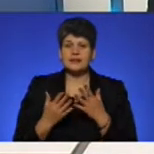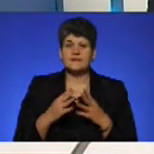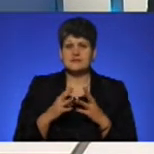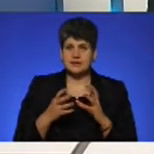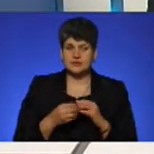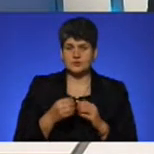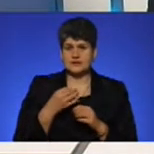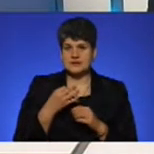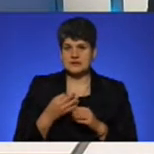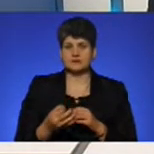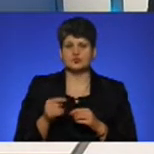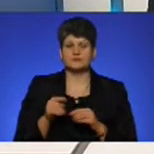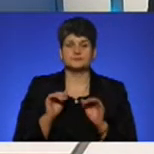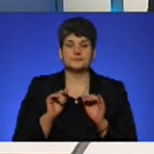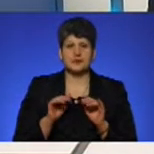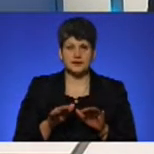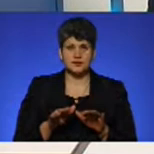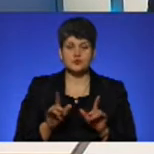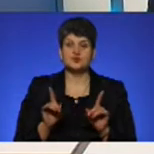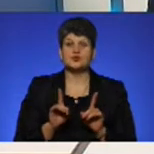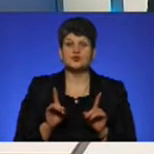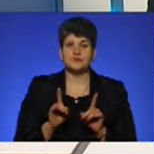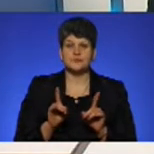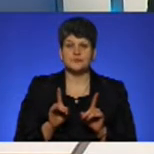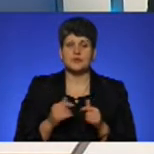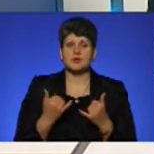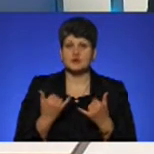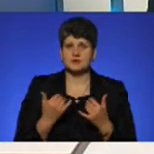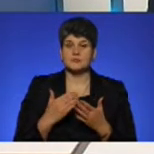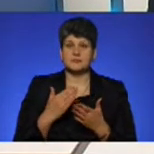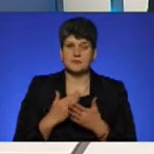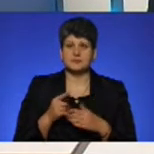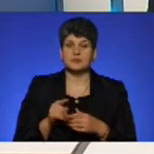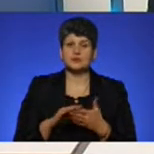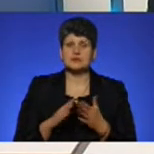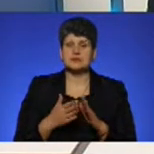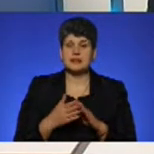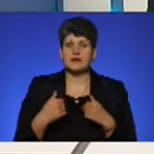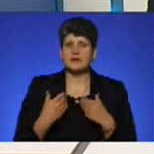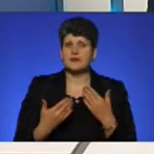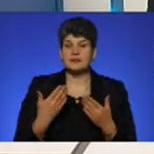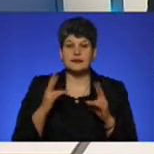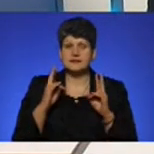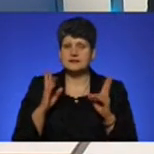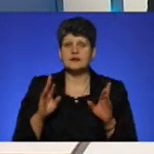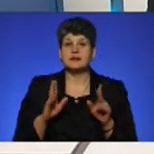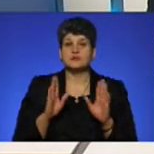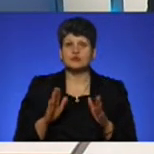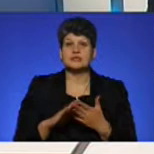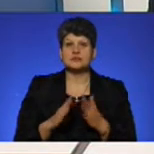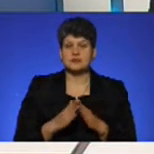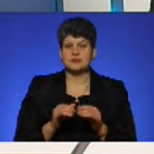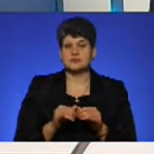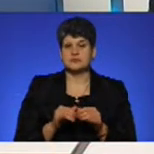скажу таку річ, що сьогодні ми маємо таку ситуацію, але не знаємо, як буде ситуація розвиватися в